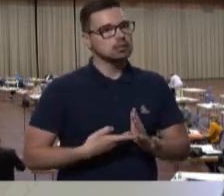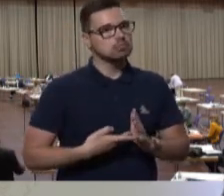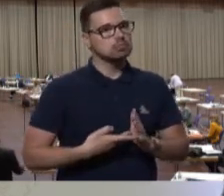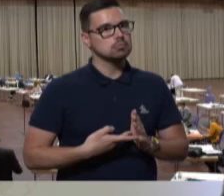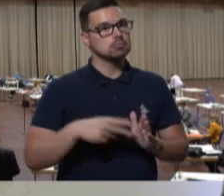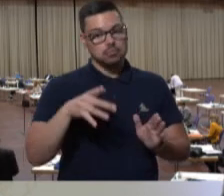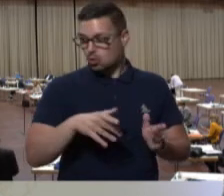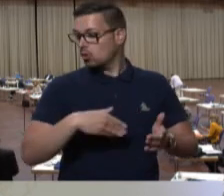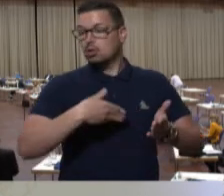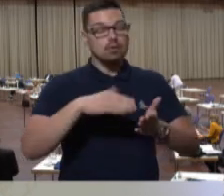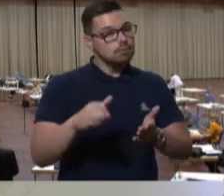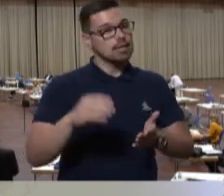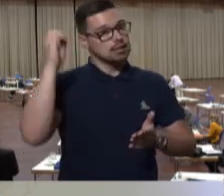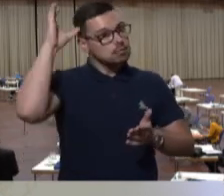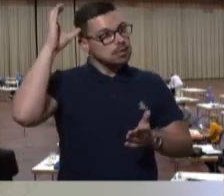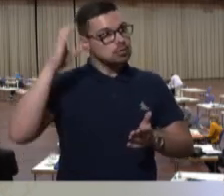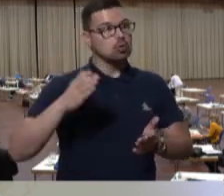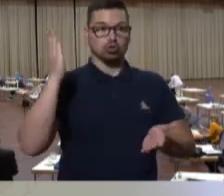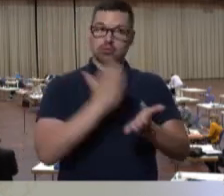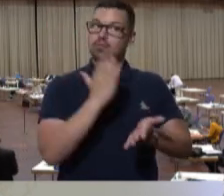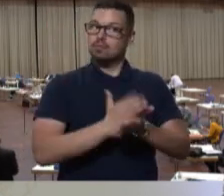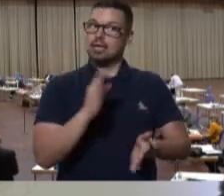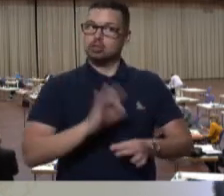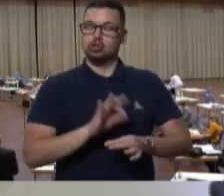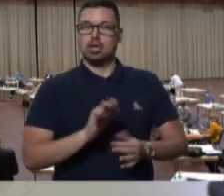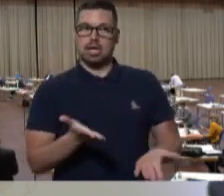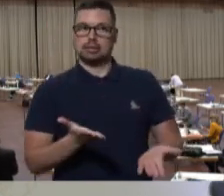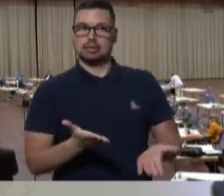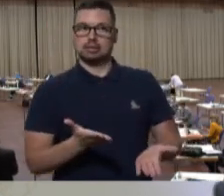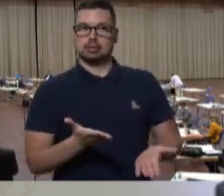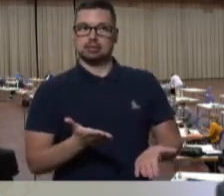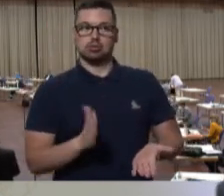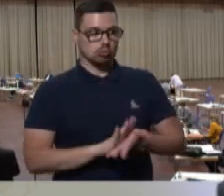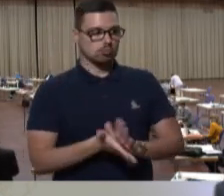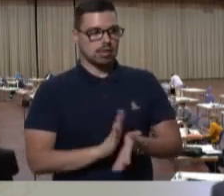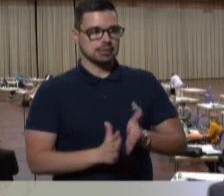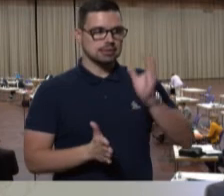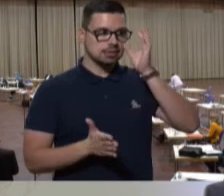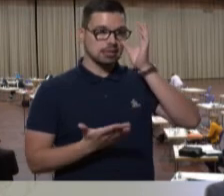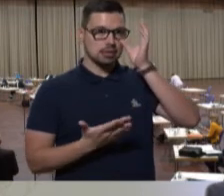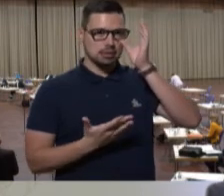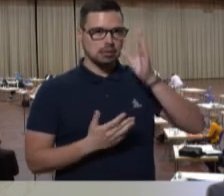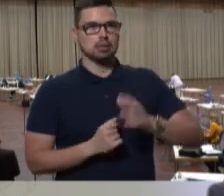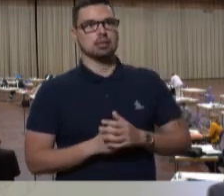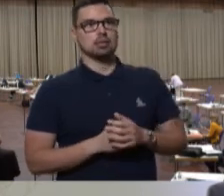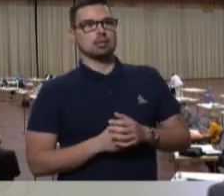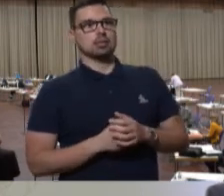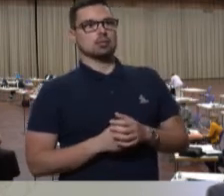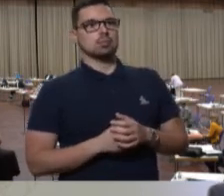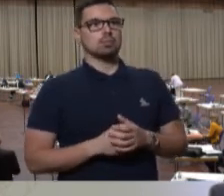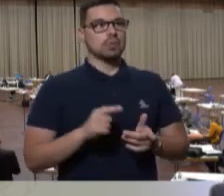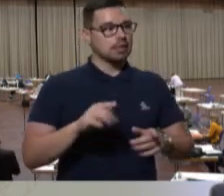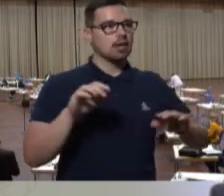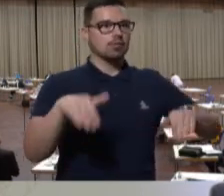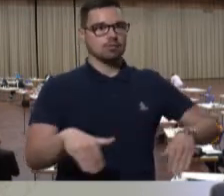sich auch weitergebildet haben, die aber schon auch fertige Ärzte waren, die schon praktizieren und behandeln konnten. Und dass das der